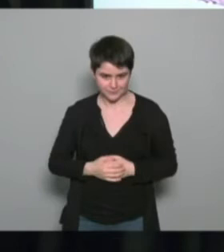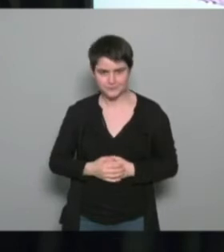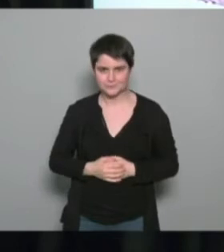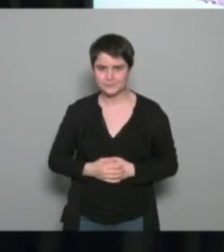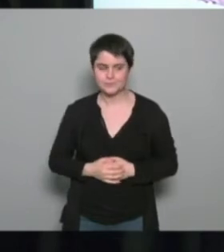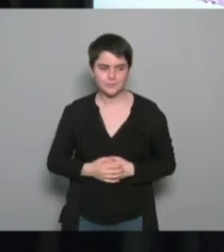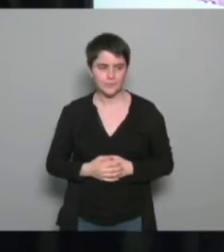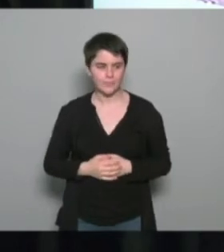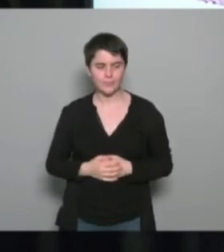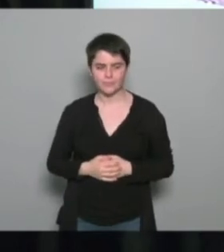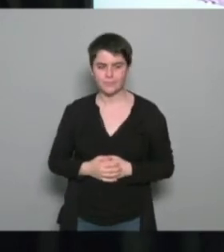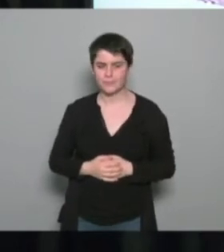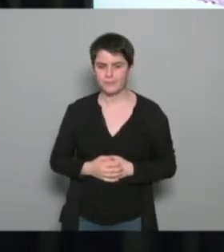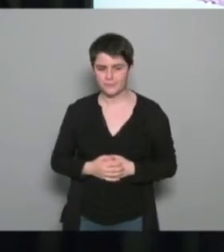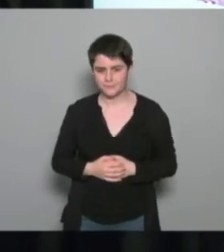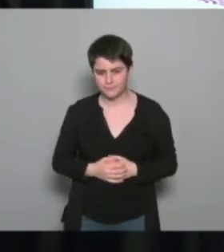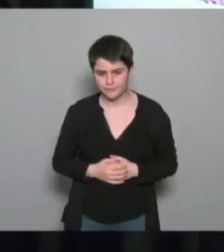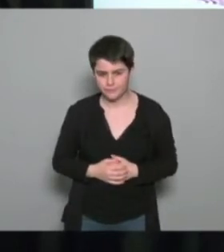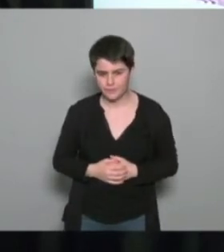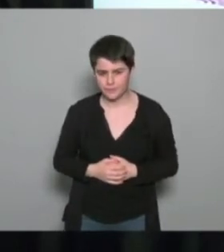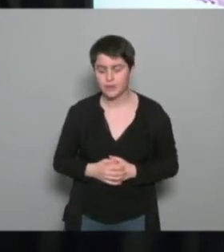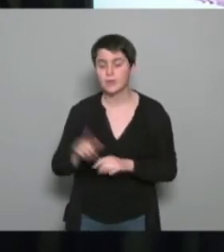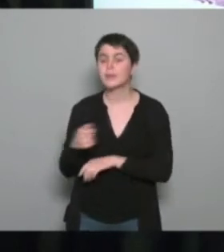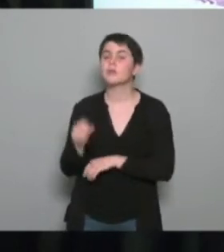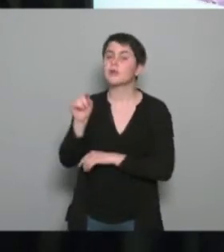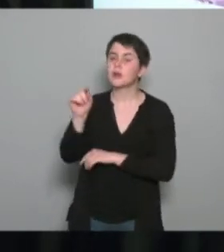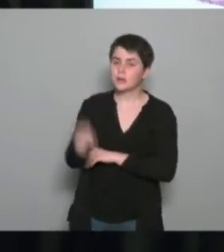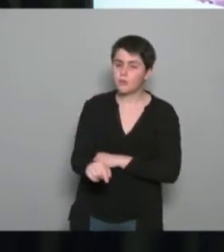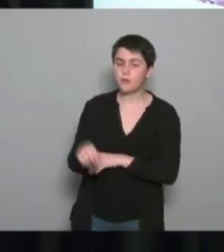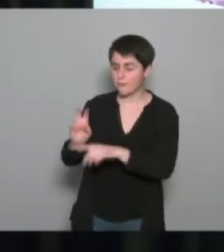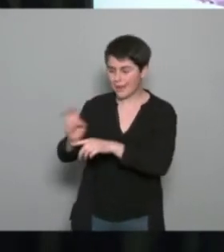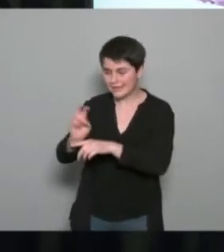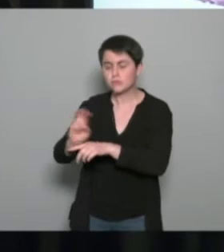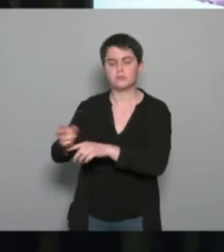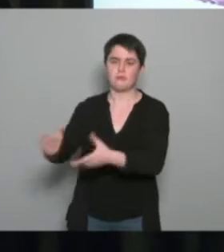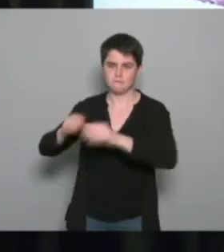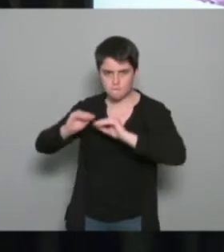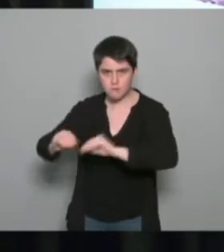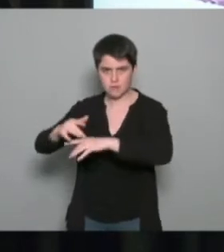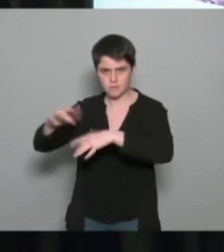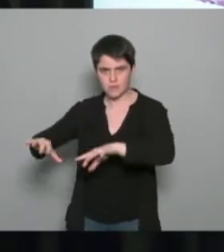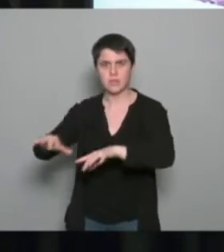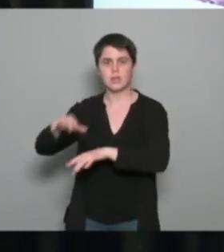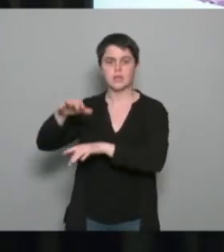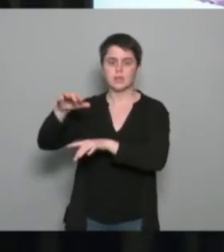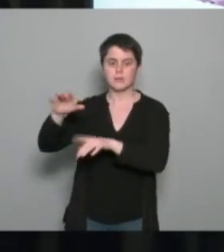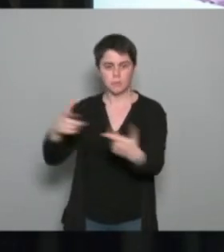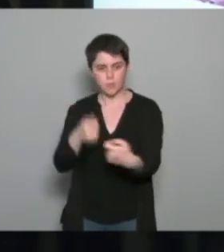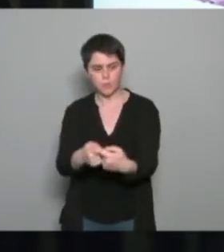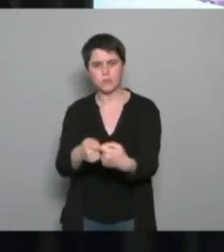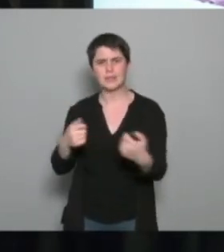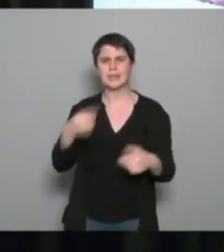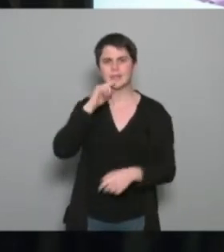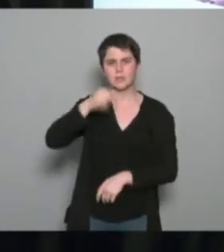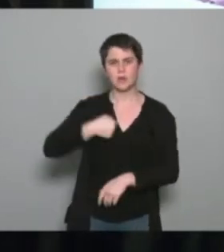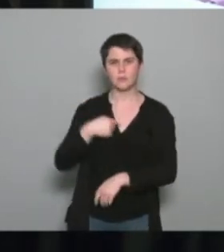il faut assurer il faut déjà qu'il ait une pratique développée avec éducateurs formés on a l'EPGV qui est très développé en Normandie je crois qu'il y